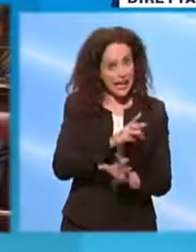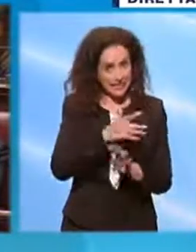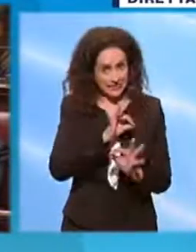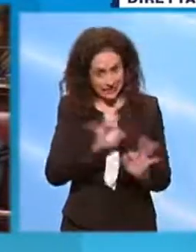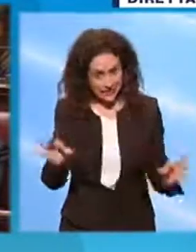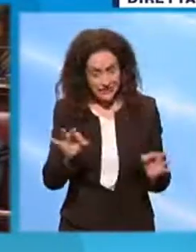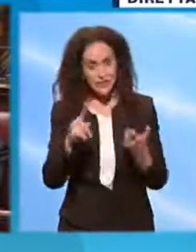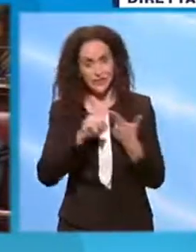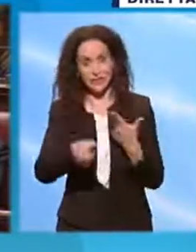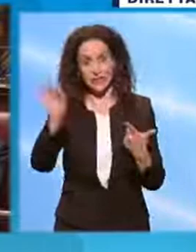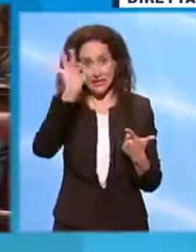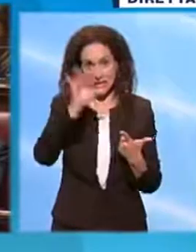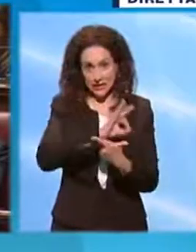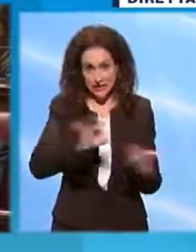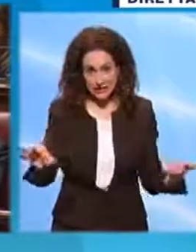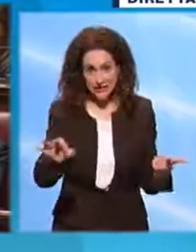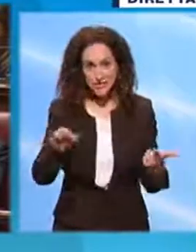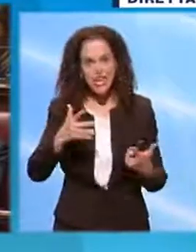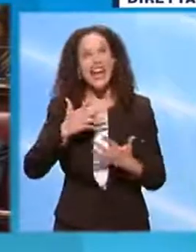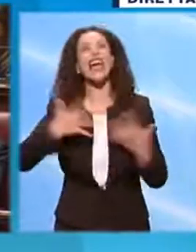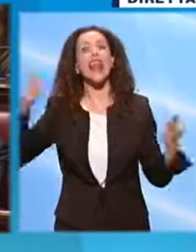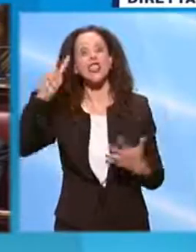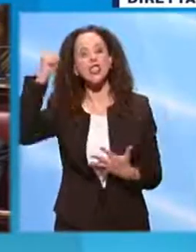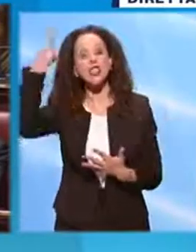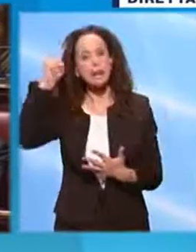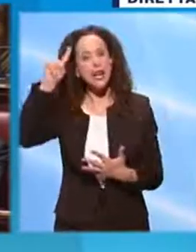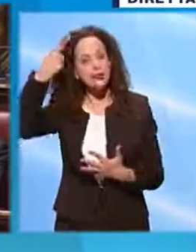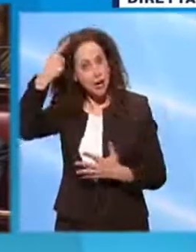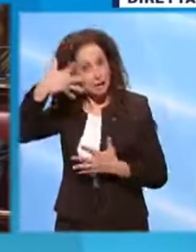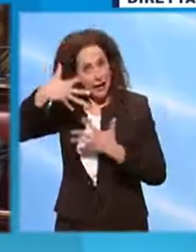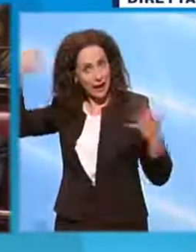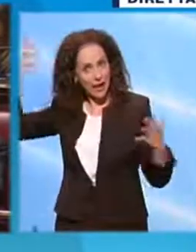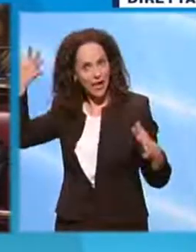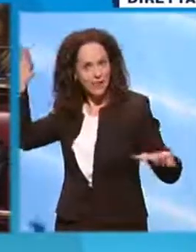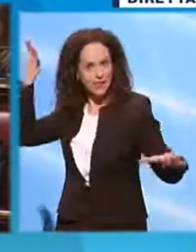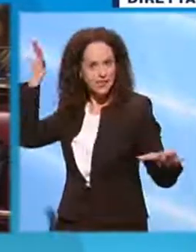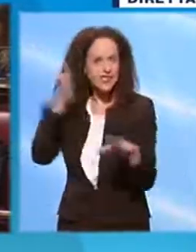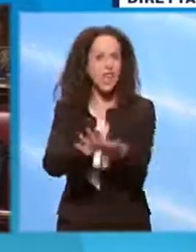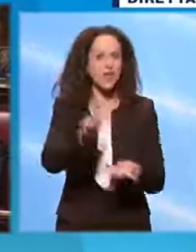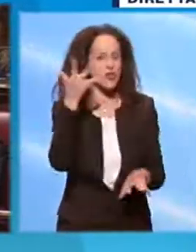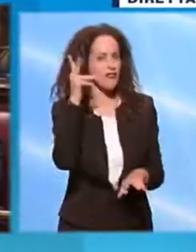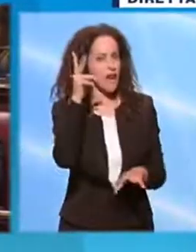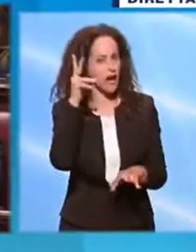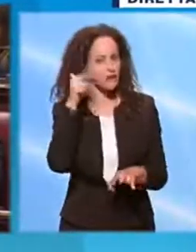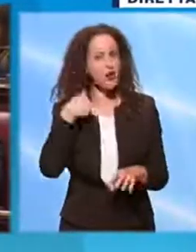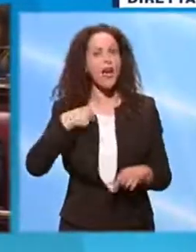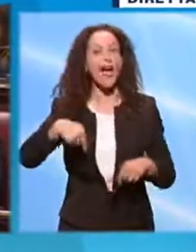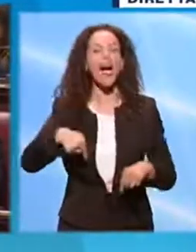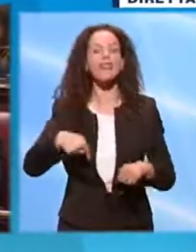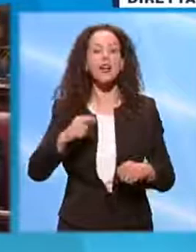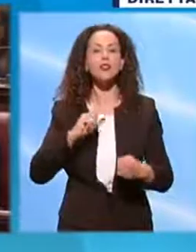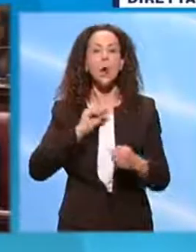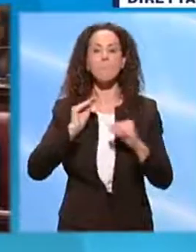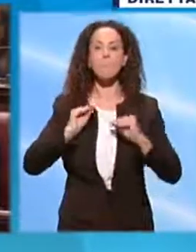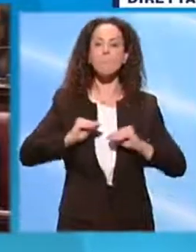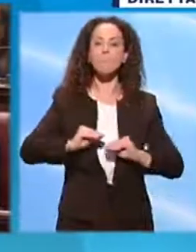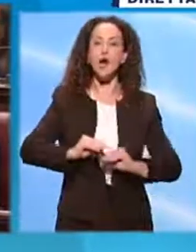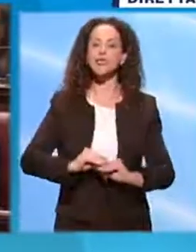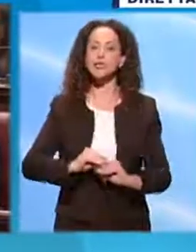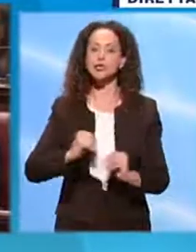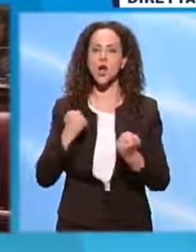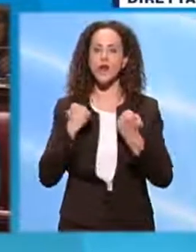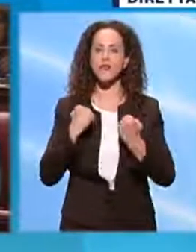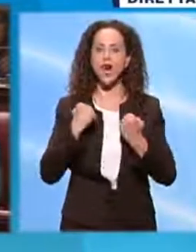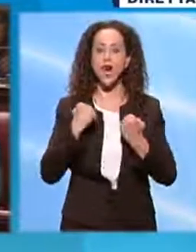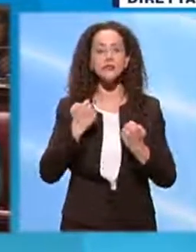Germania, è una grande Germania, schiaccia anche la Francia. Quindi noi siamo in una posizione di forza adesso. Tutti sanno che alla